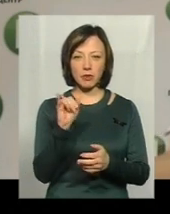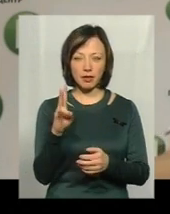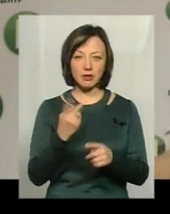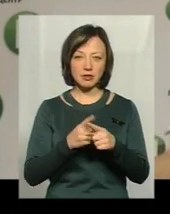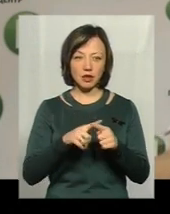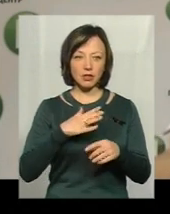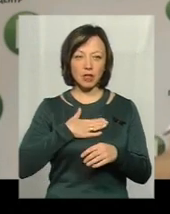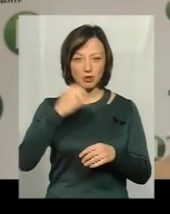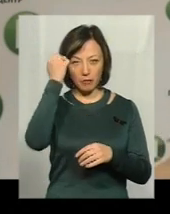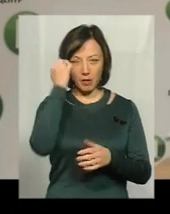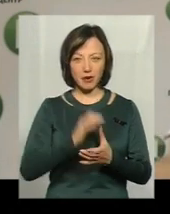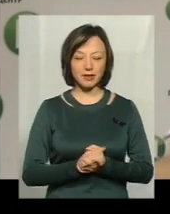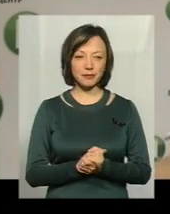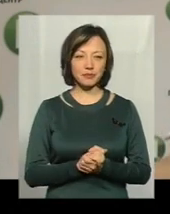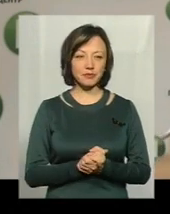є наша власна пам'ять.